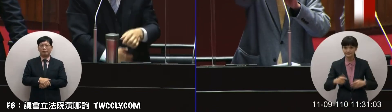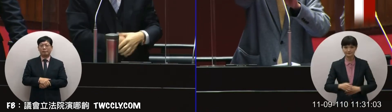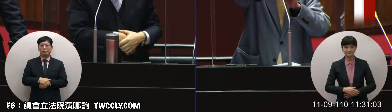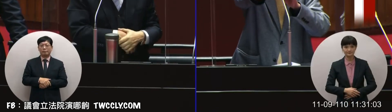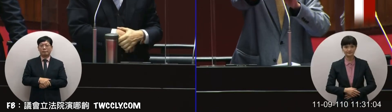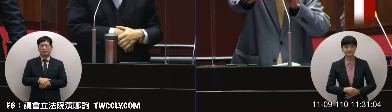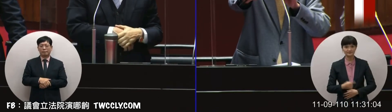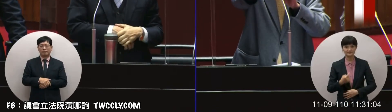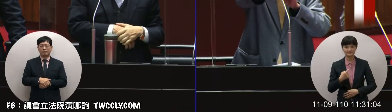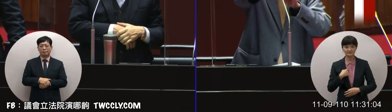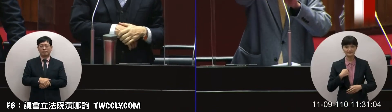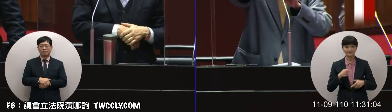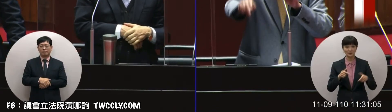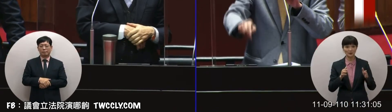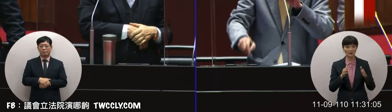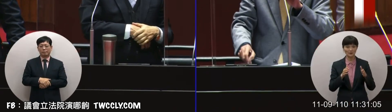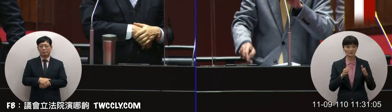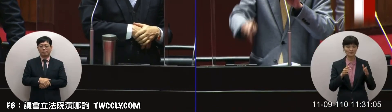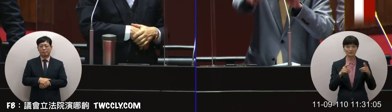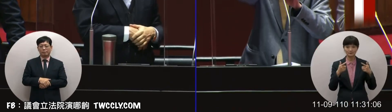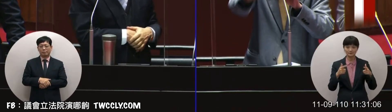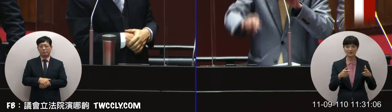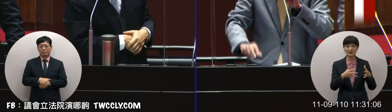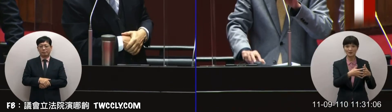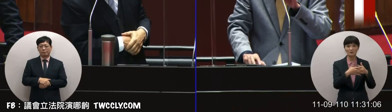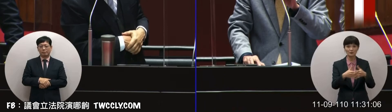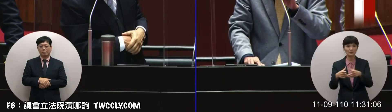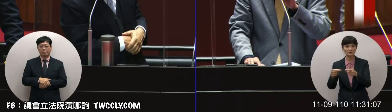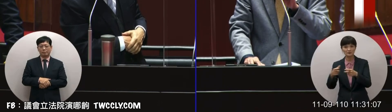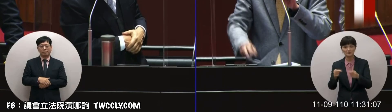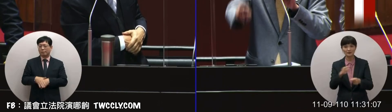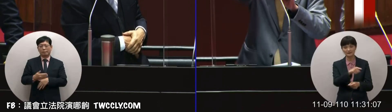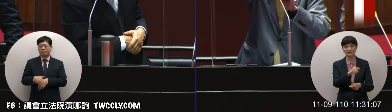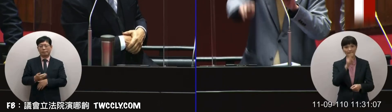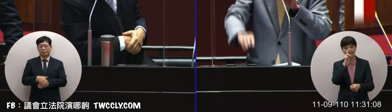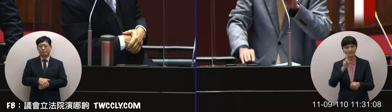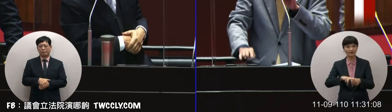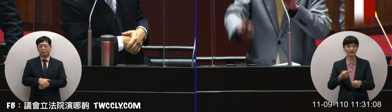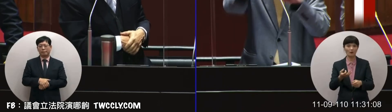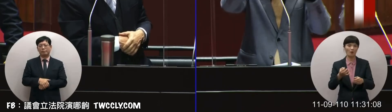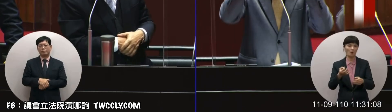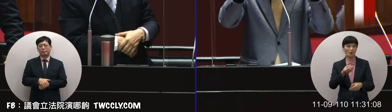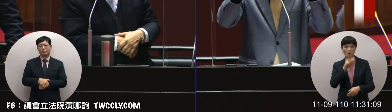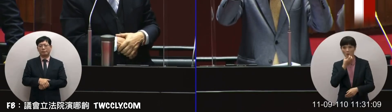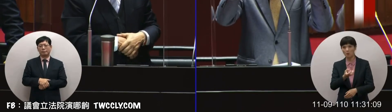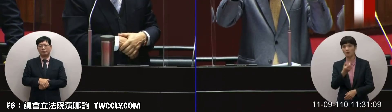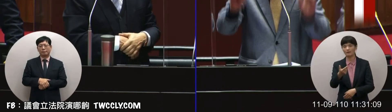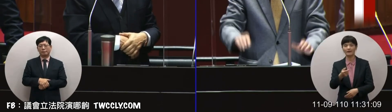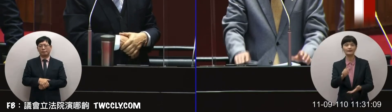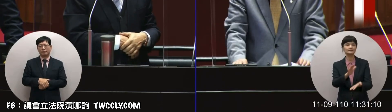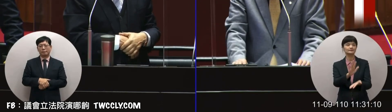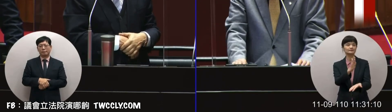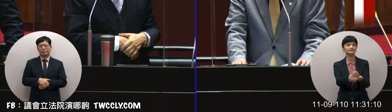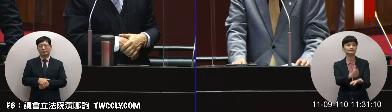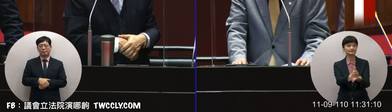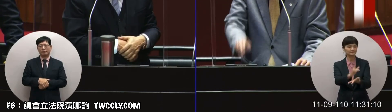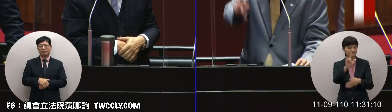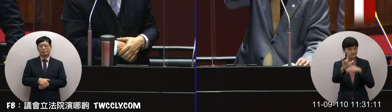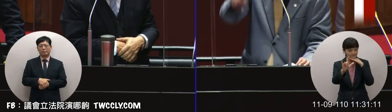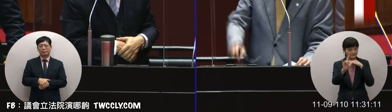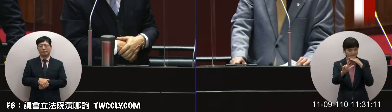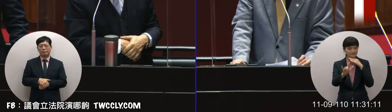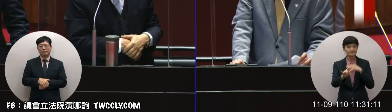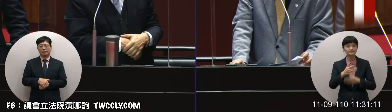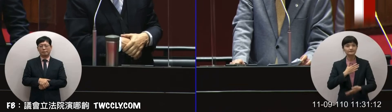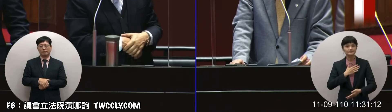黨不是讓美國跟日本賠了服務人又側兵跟你說說什麼好今天這個到此為止可有